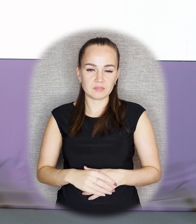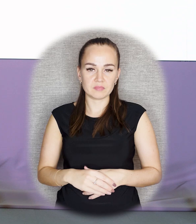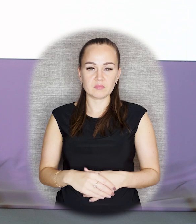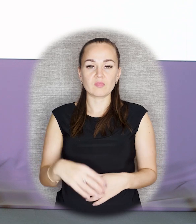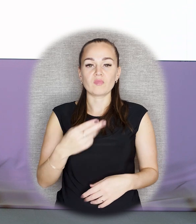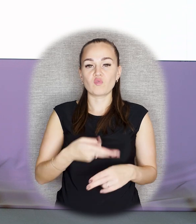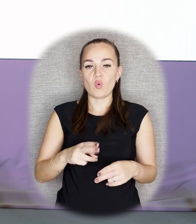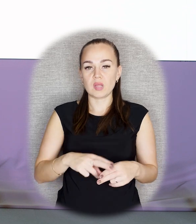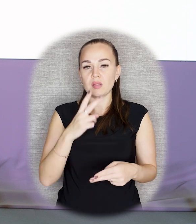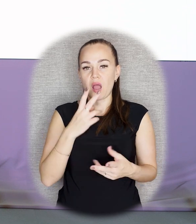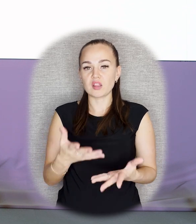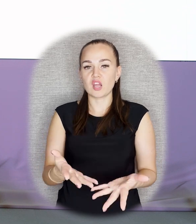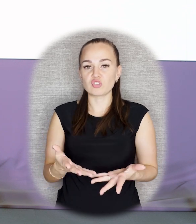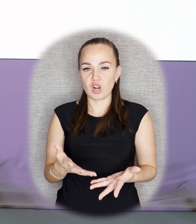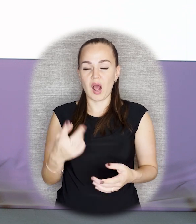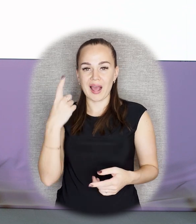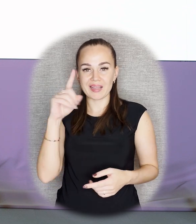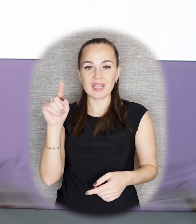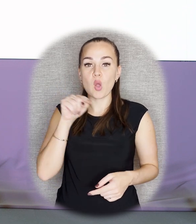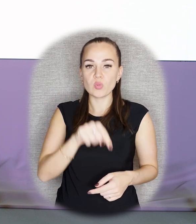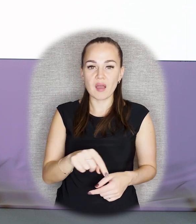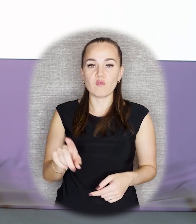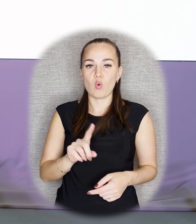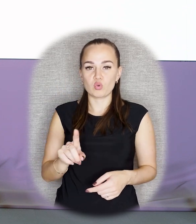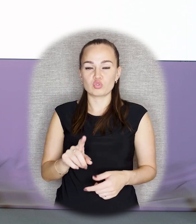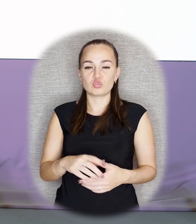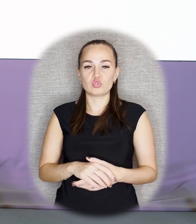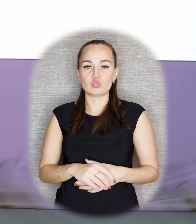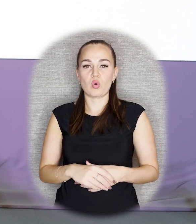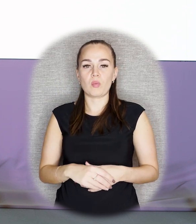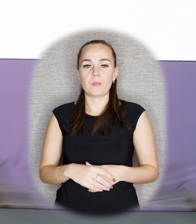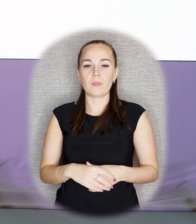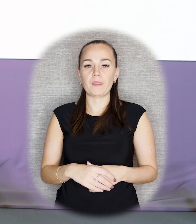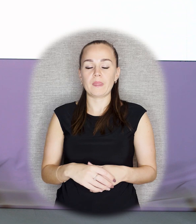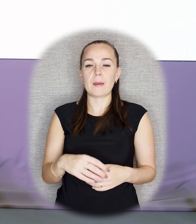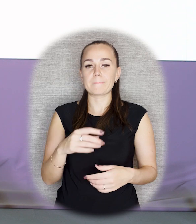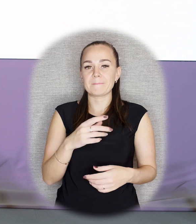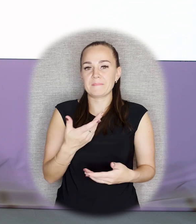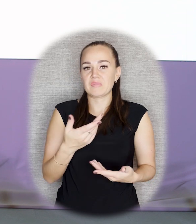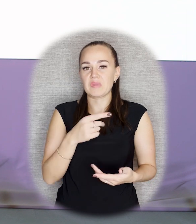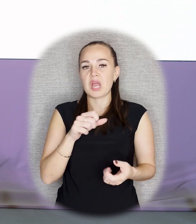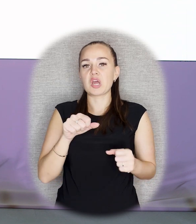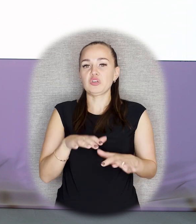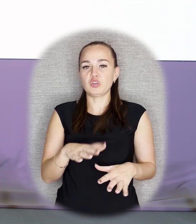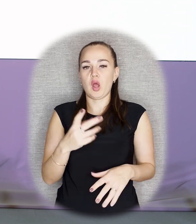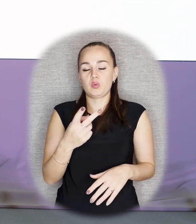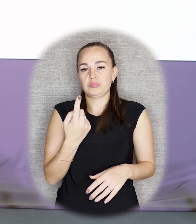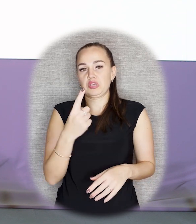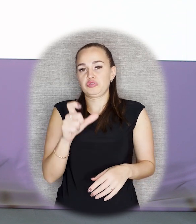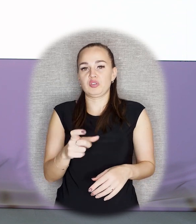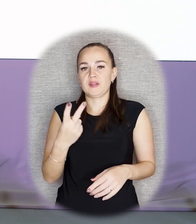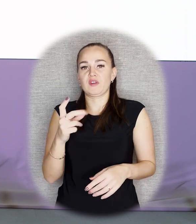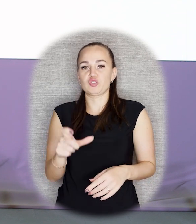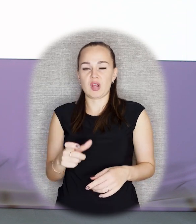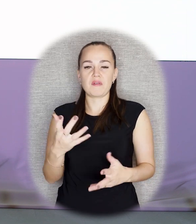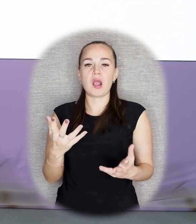отчасти идею того, что классы решают, как будет развиваться исторический процесс. Но при этом